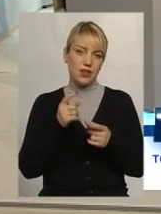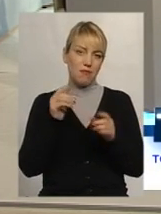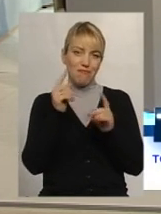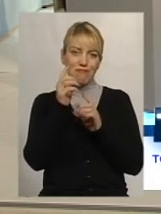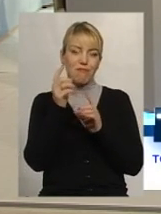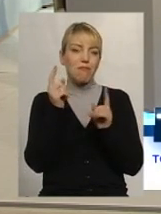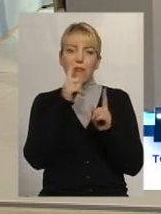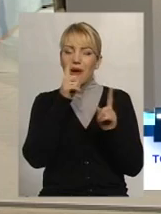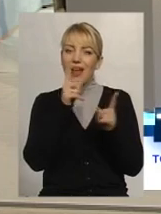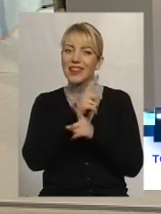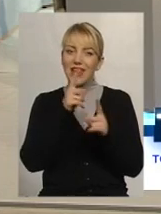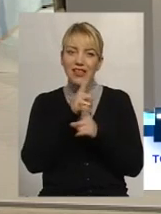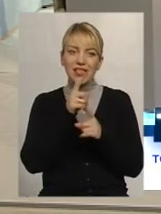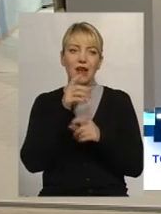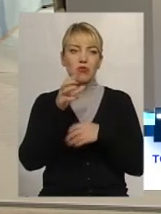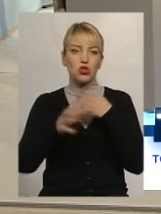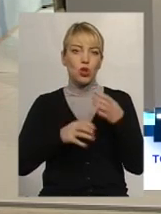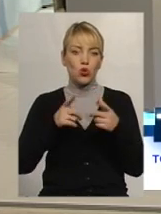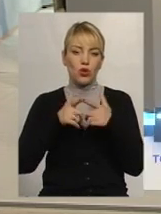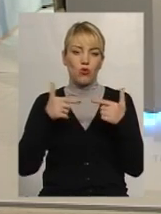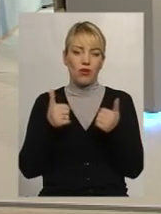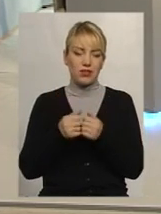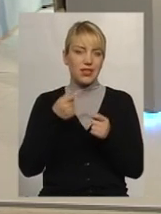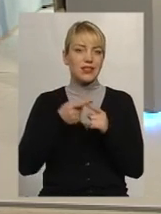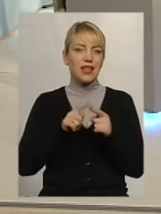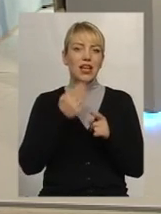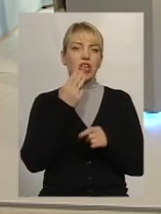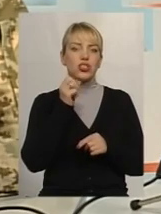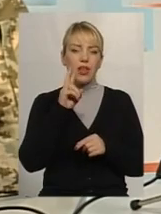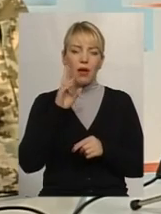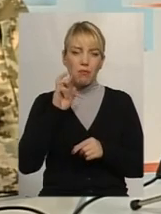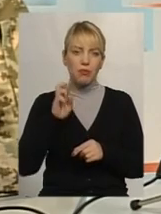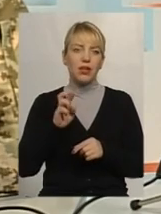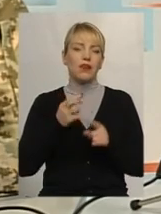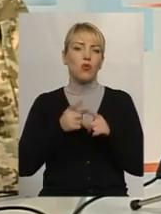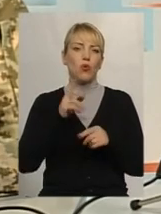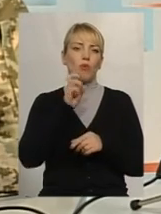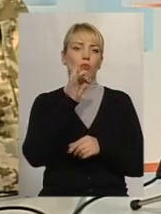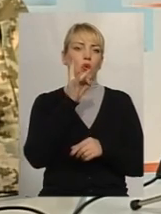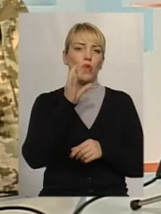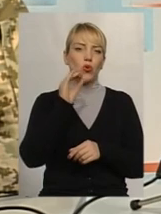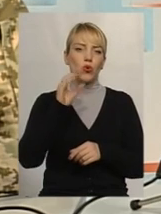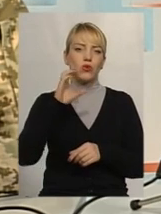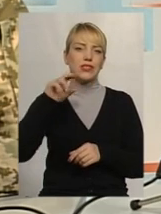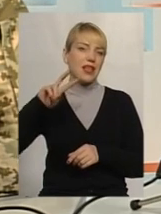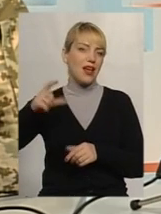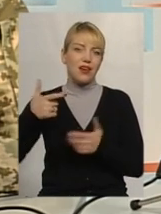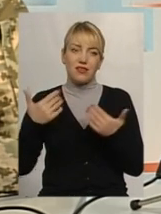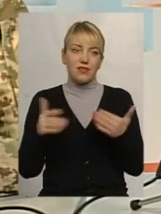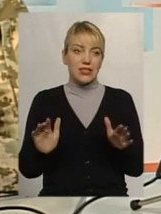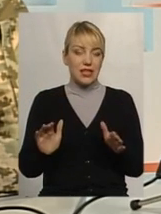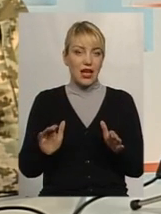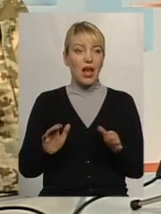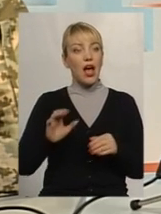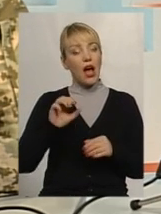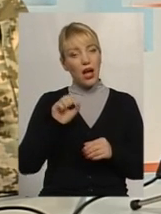організація. Це штаб-квартира в Брюсселі і ще військові комітети під Брюсселем, скажімо так. А